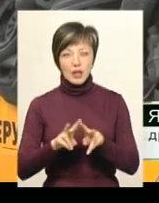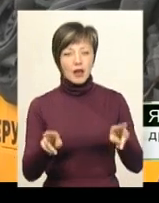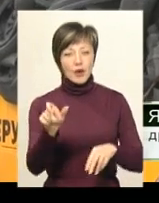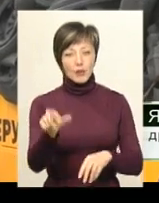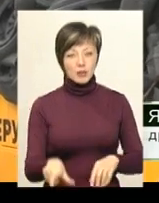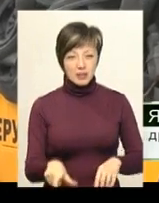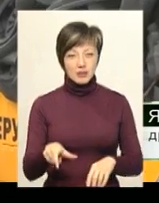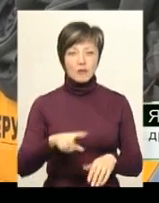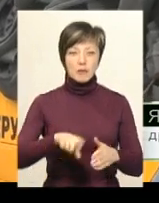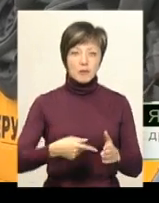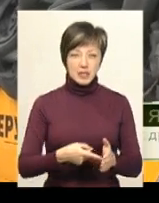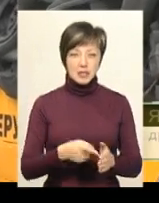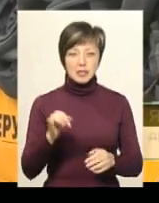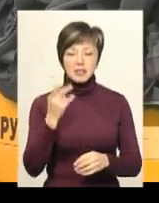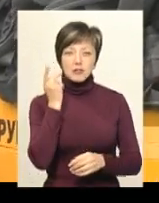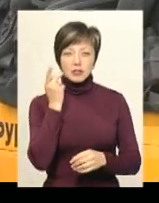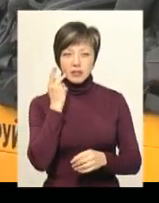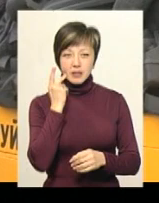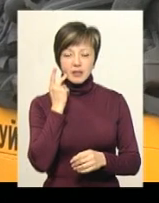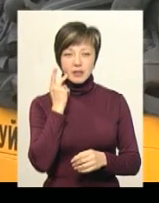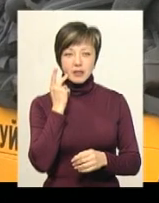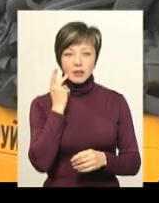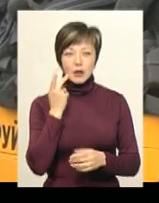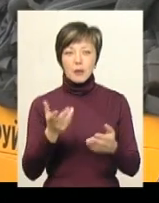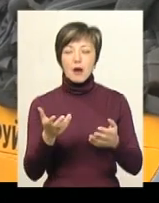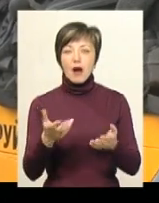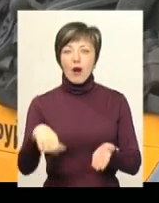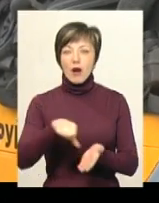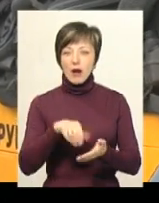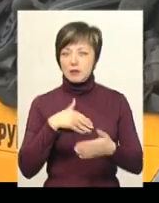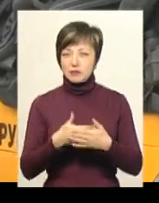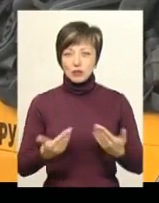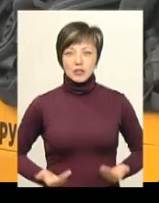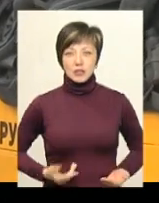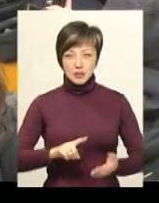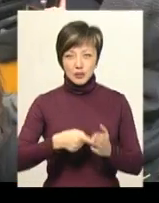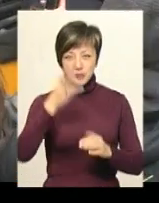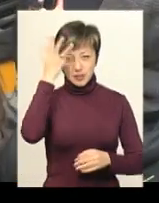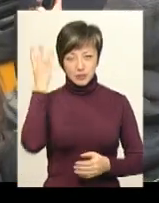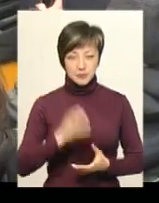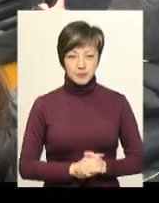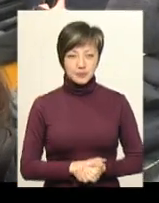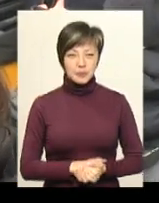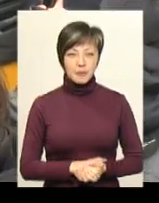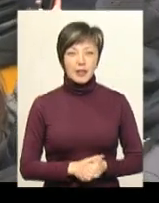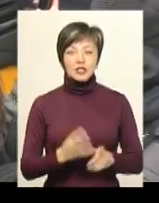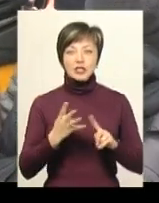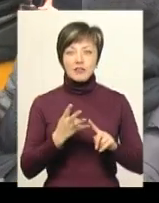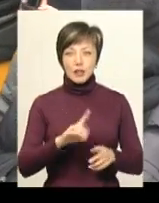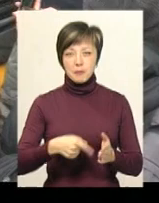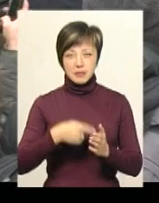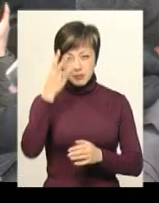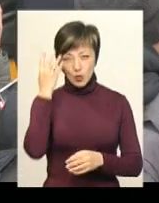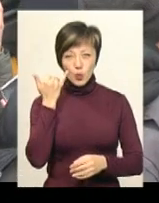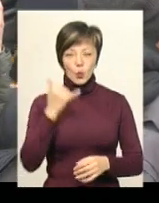людини в місті. І завжди приймати активну участь у життю Хмельницького». Хмельницький став четвертим містом,